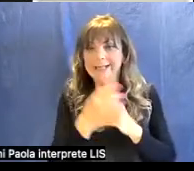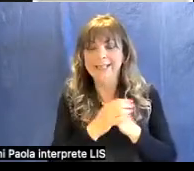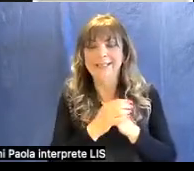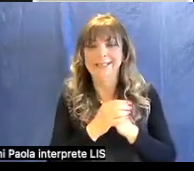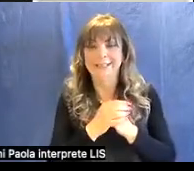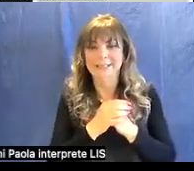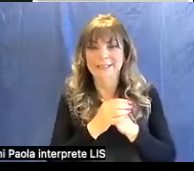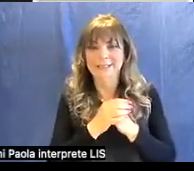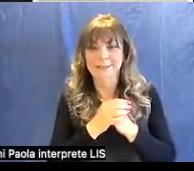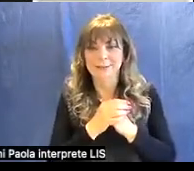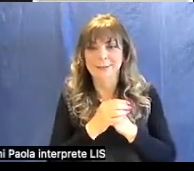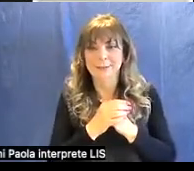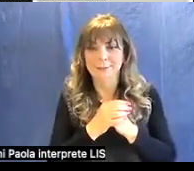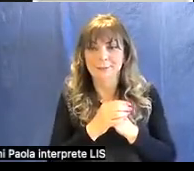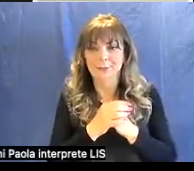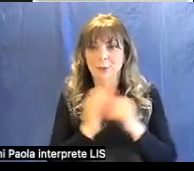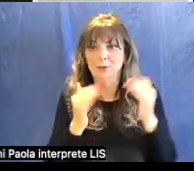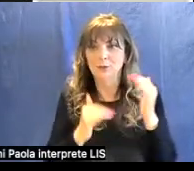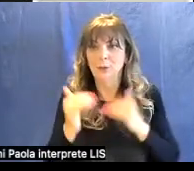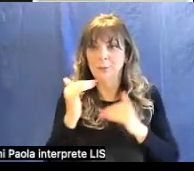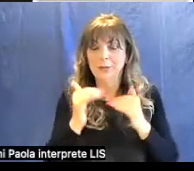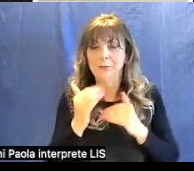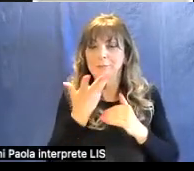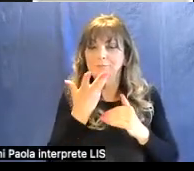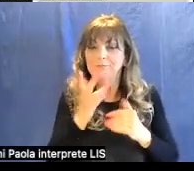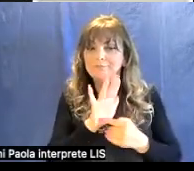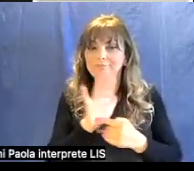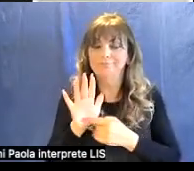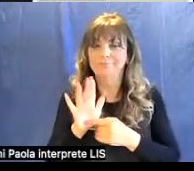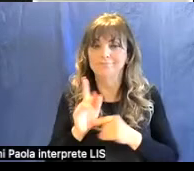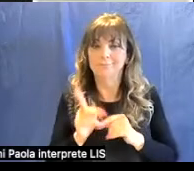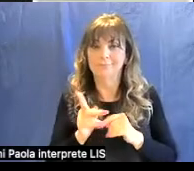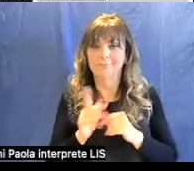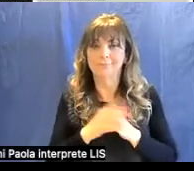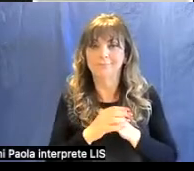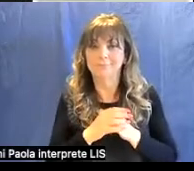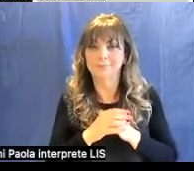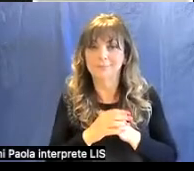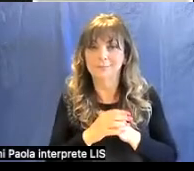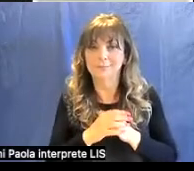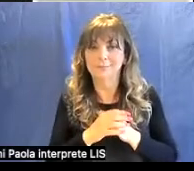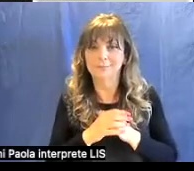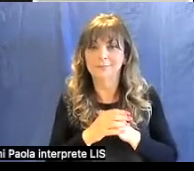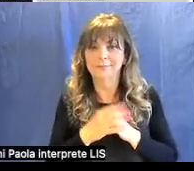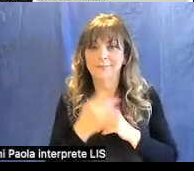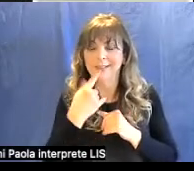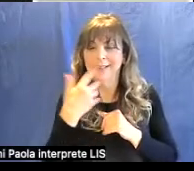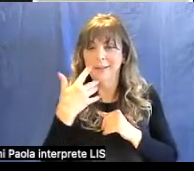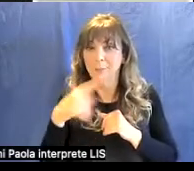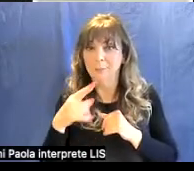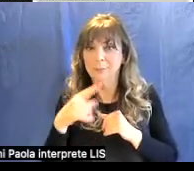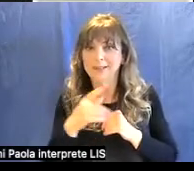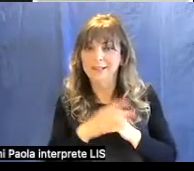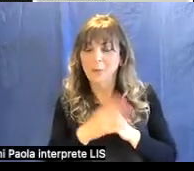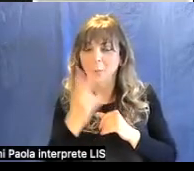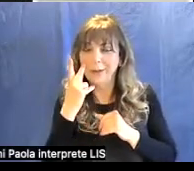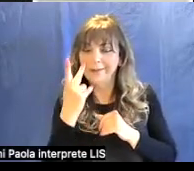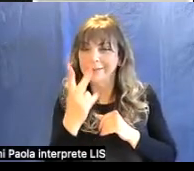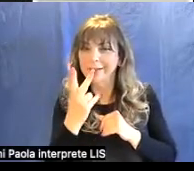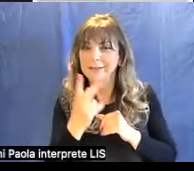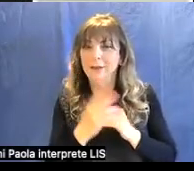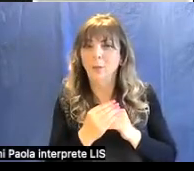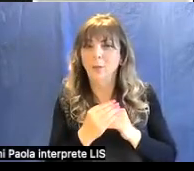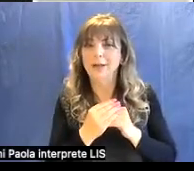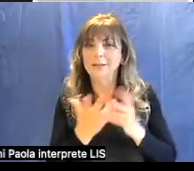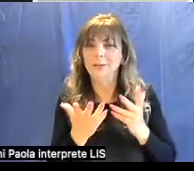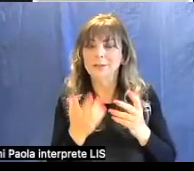soprattutto volevo farvi vedere però che detto questo quando poi